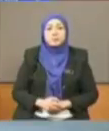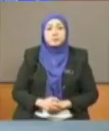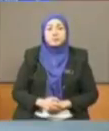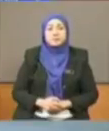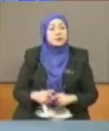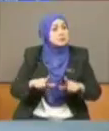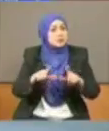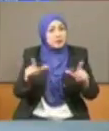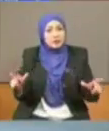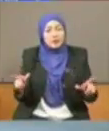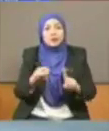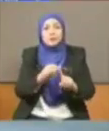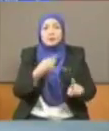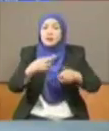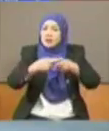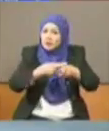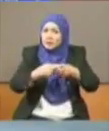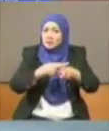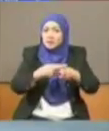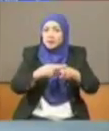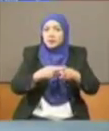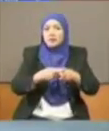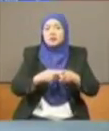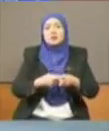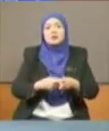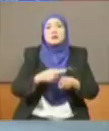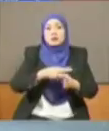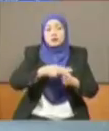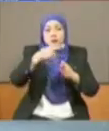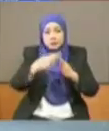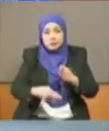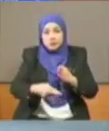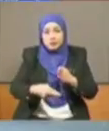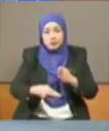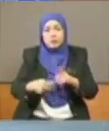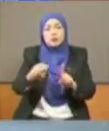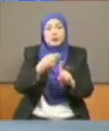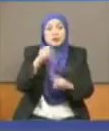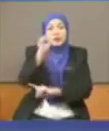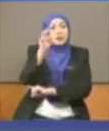selain daripada ringkasan keputusan yang boleh didapati melalui SMS.